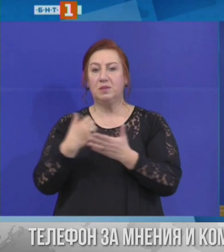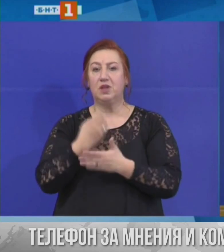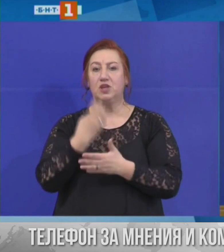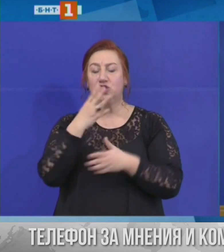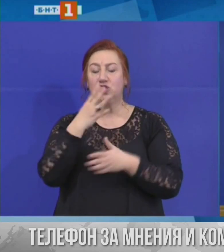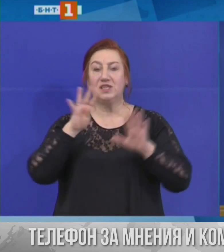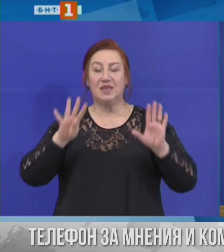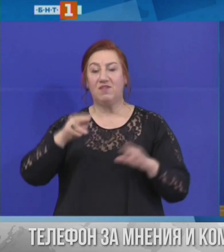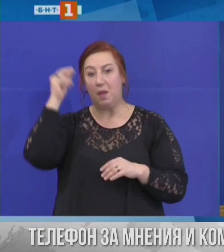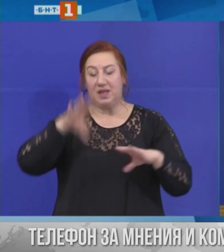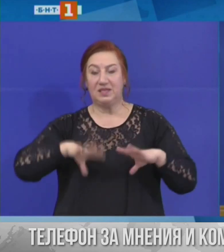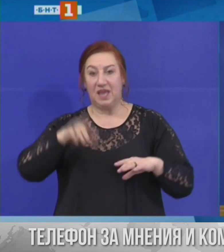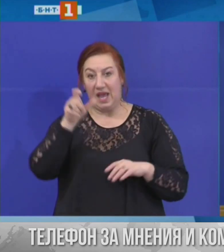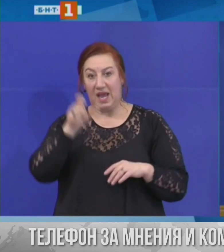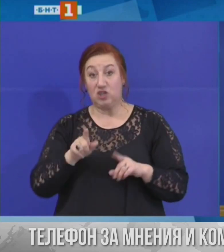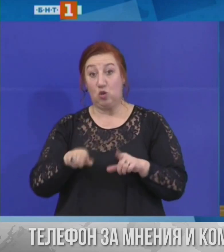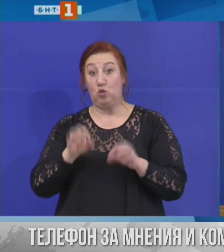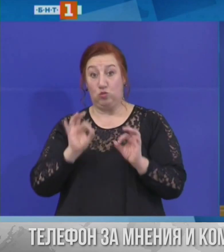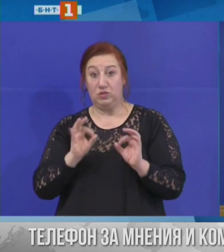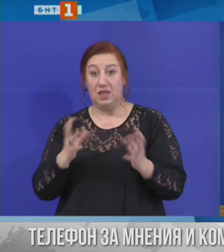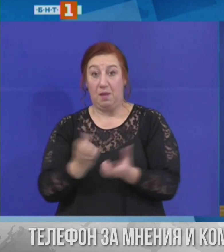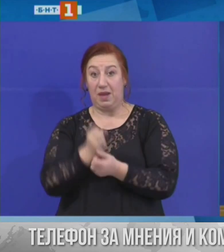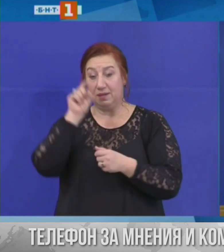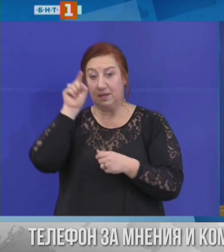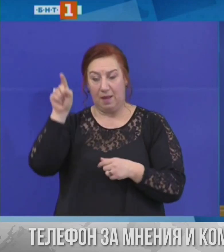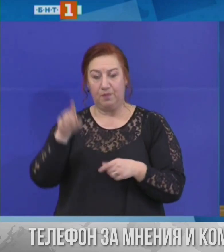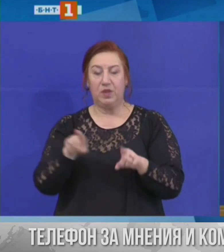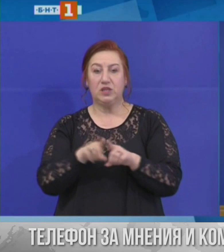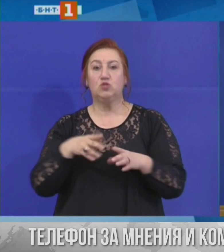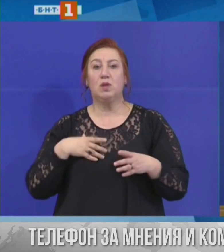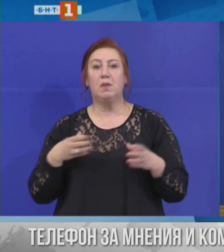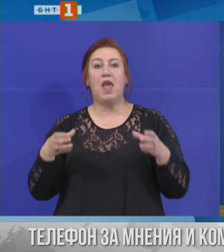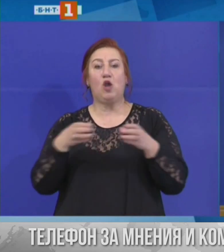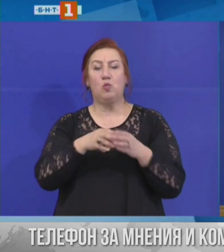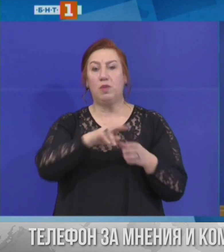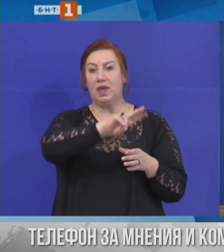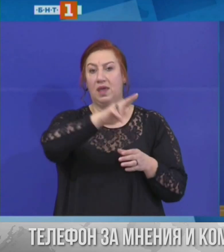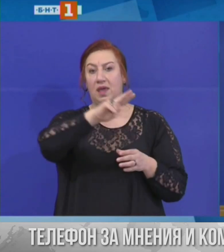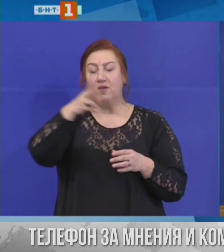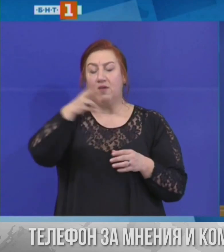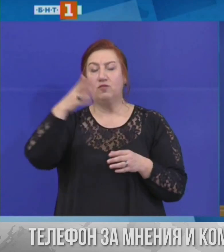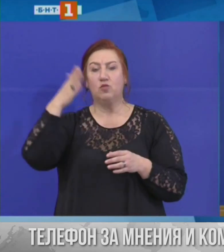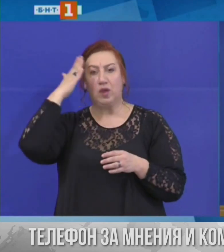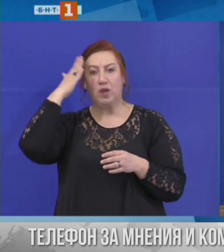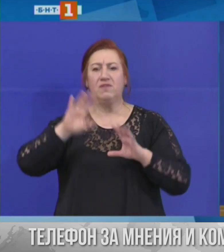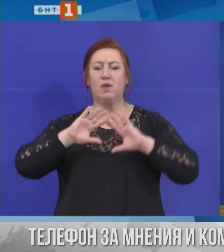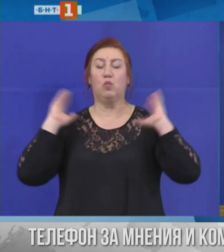напуснат Марокко. Имаме също групи в различни други държави, насякъде по света.